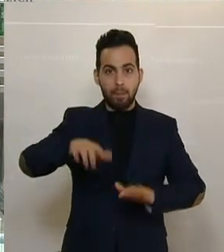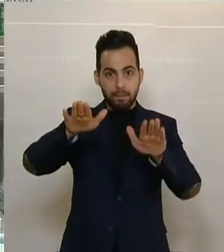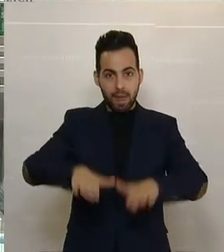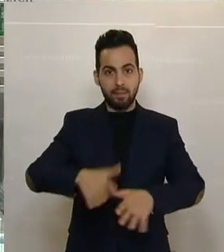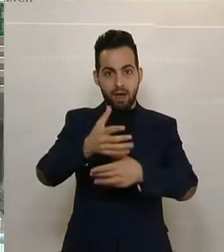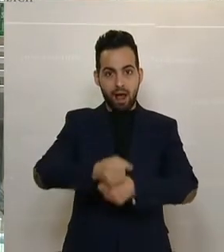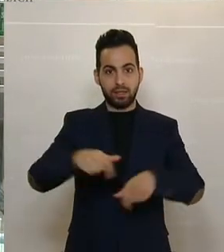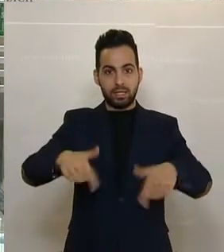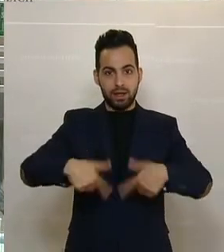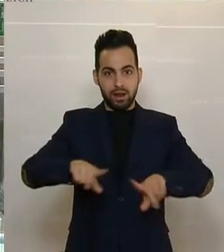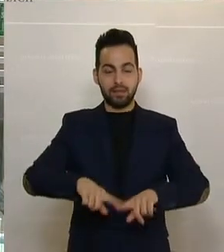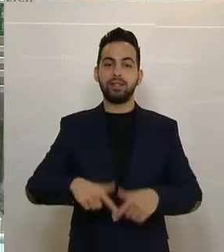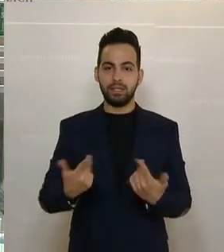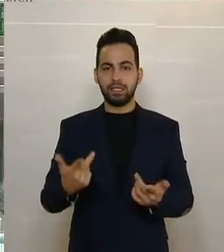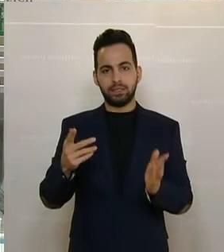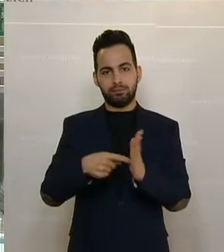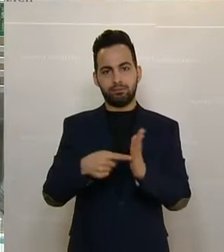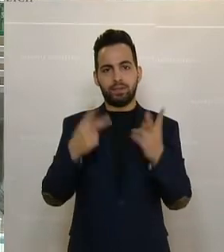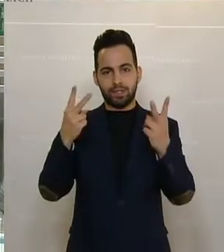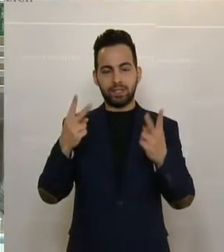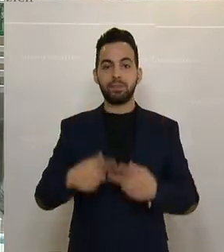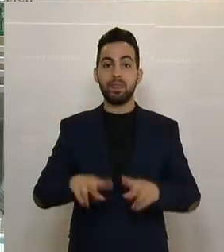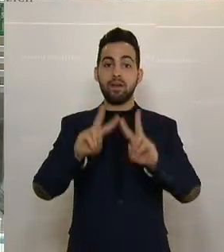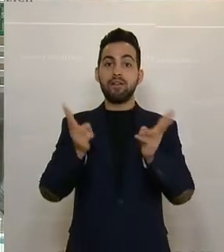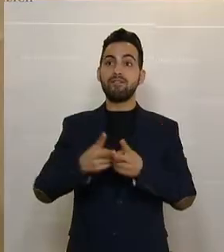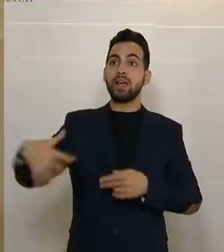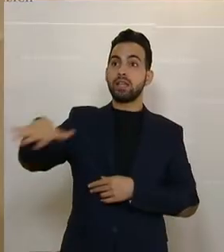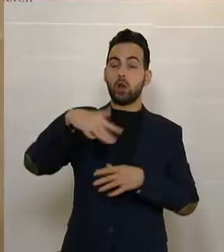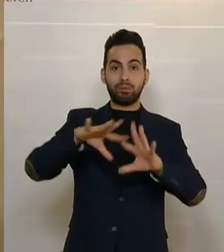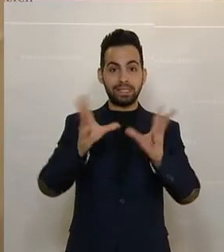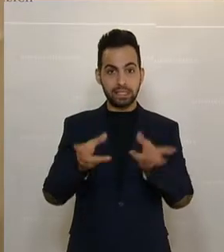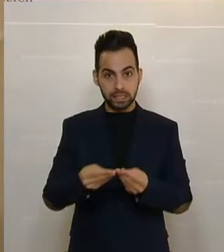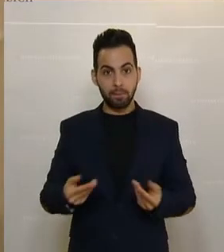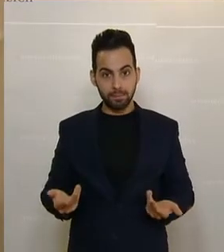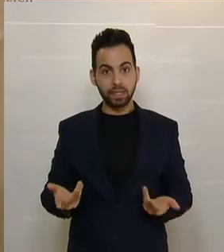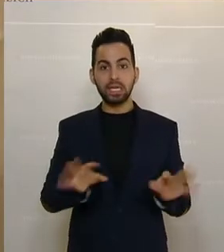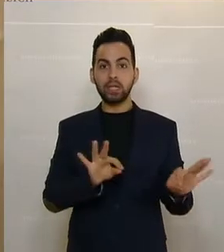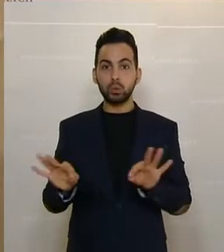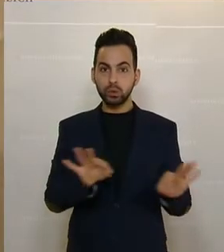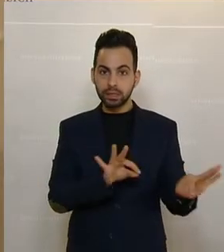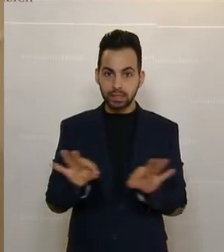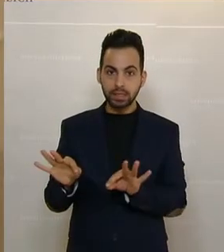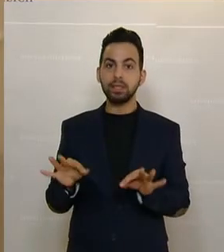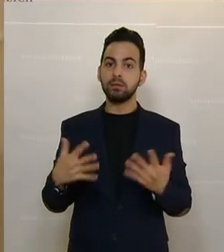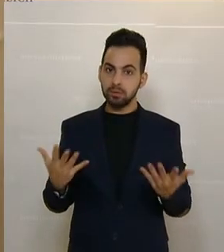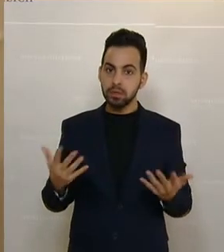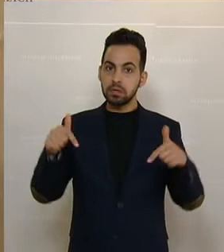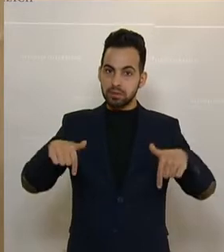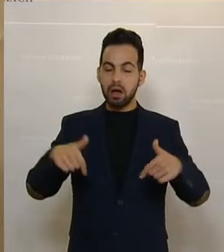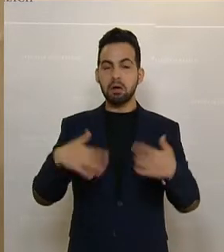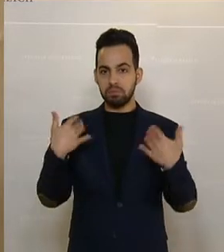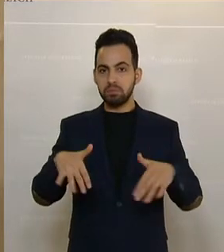halten. Das ist sehr, sehr entscheidend und ich glaube, der Weltraum insgesamt, die Weltraumindustrie hat in Österreich eine wirklich